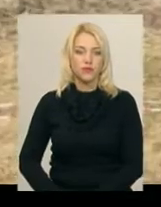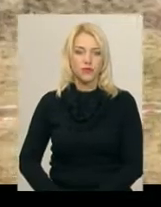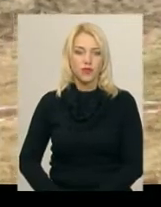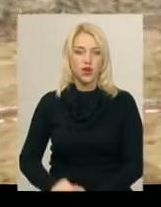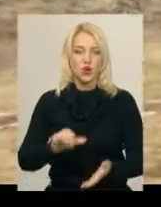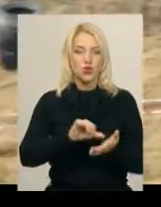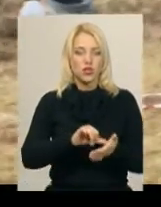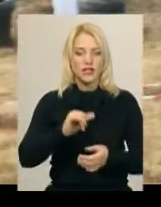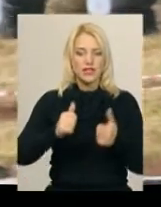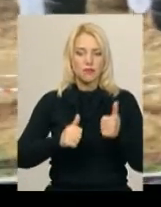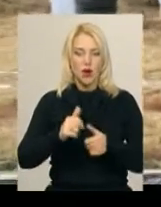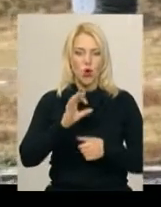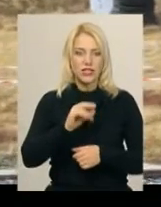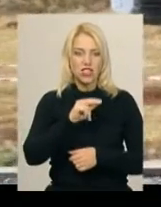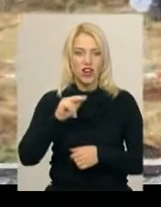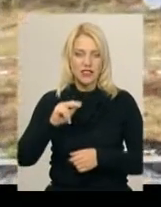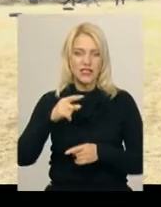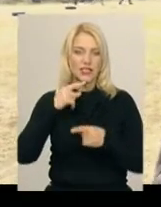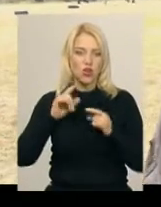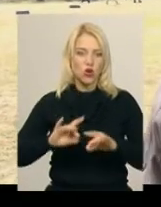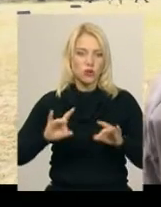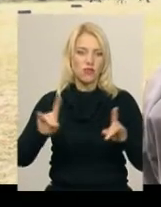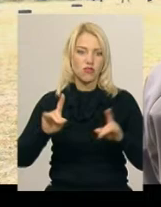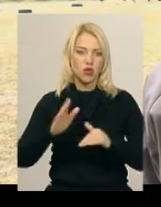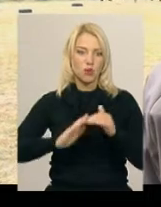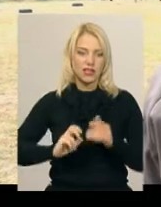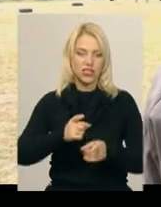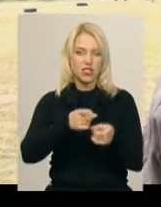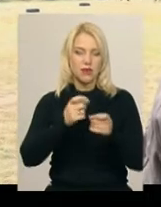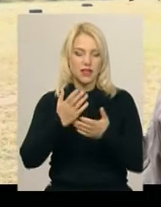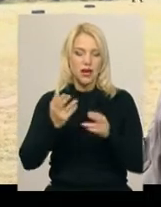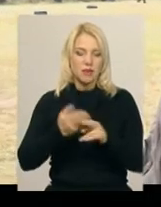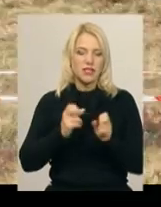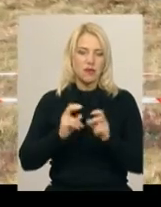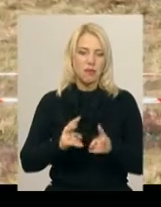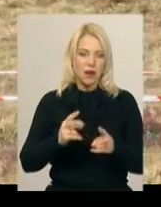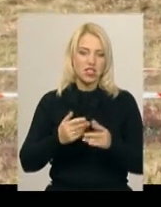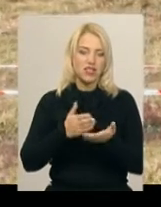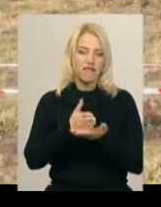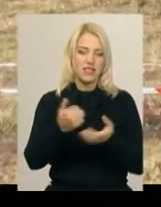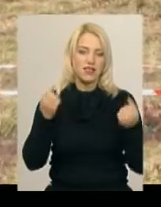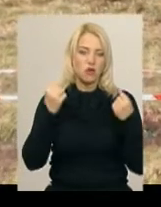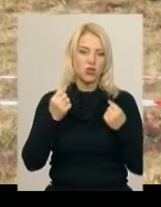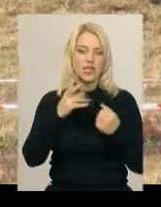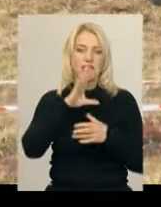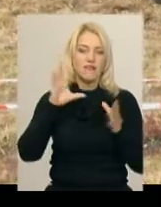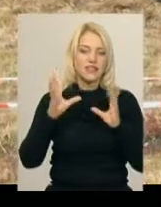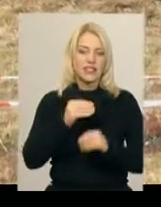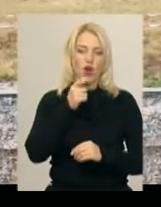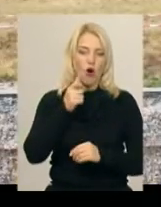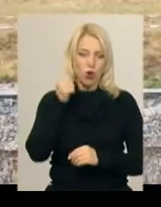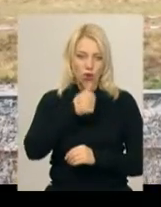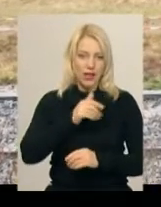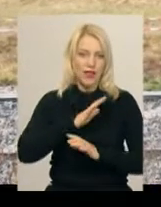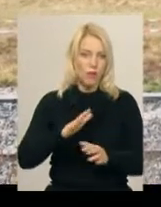Учасник змагань Олексій Червінський розповів, практична стрільба є безпечним видом спорту. І за всі роки не було жодного нещасного